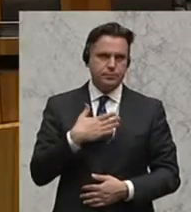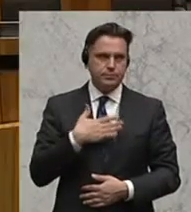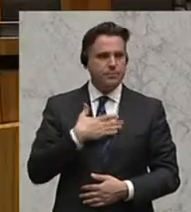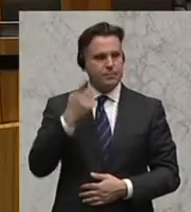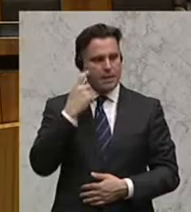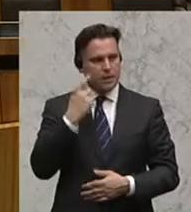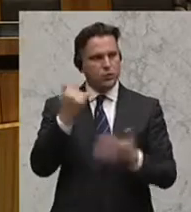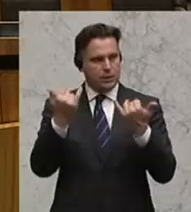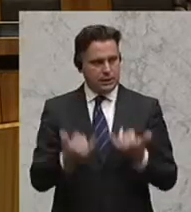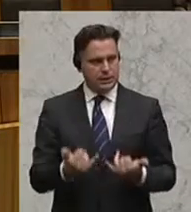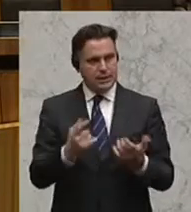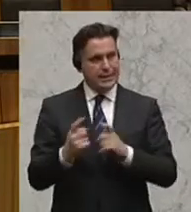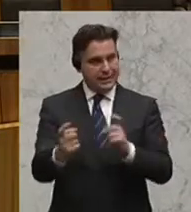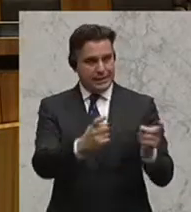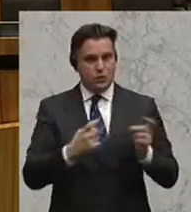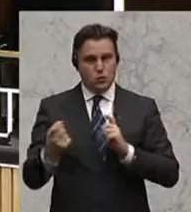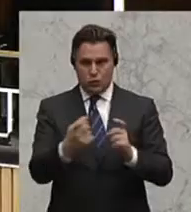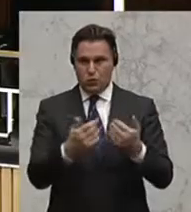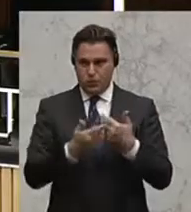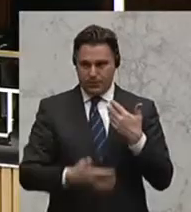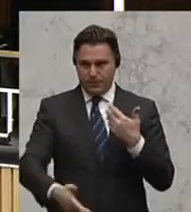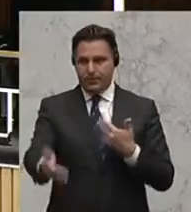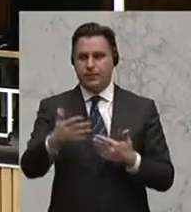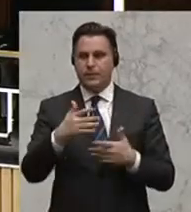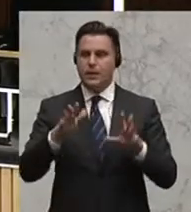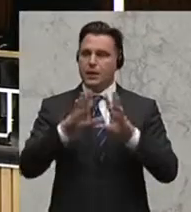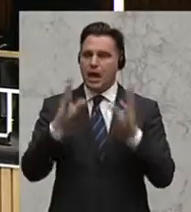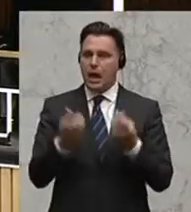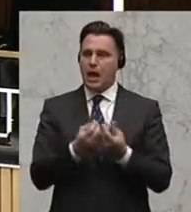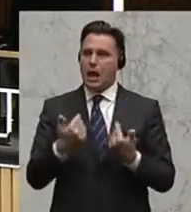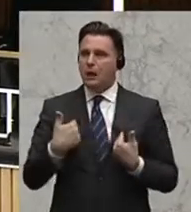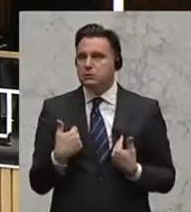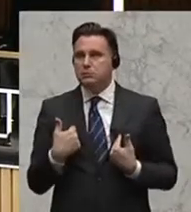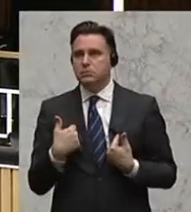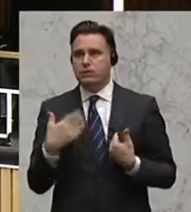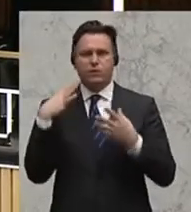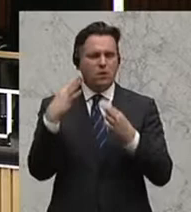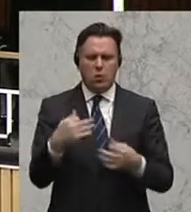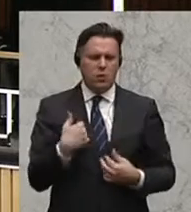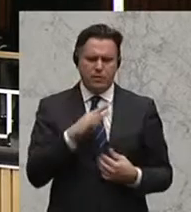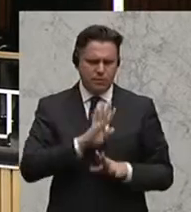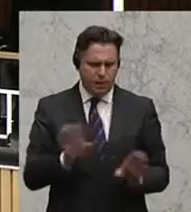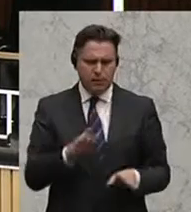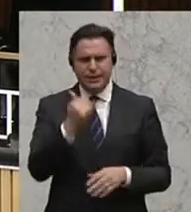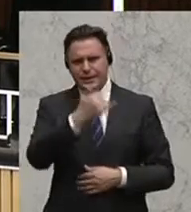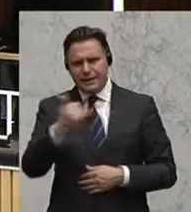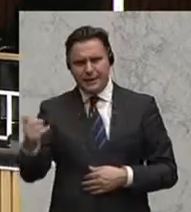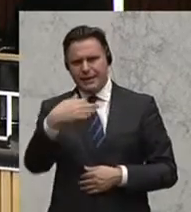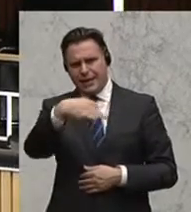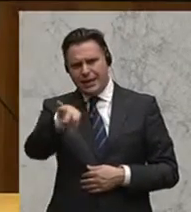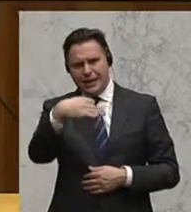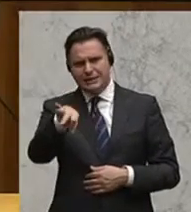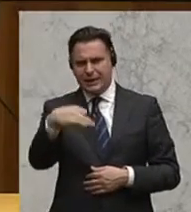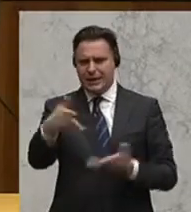wir ausgehend von dieser Diskussion bei allem Verständnis, und ich will mich nicht wiederholen, jeder einzelne